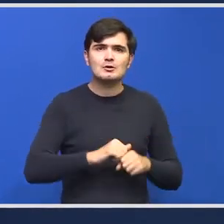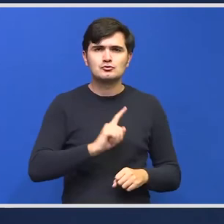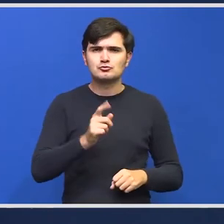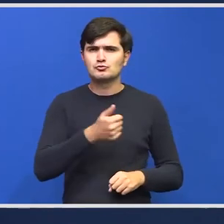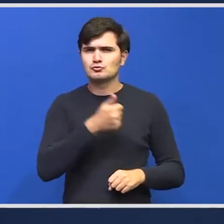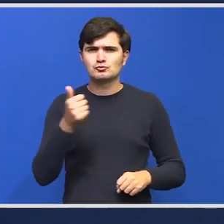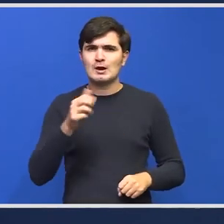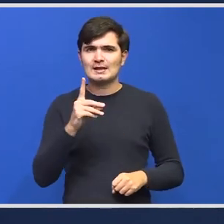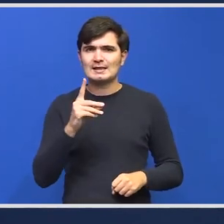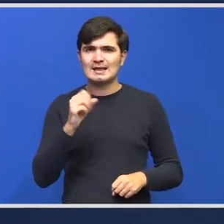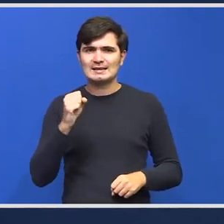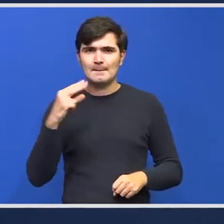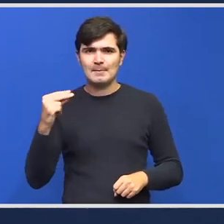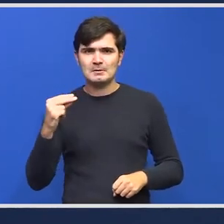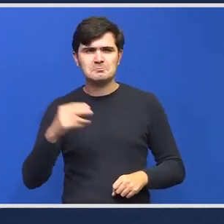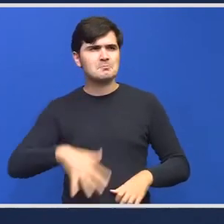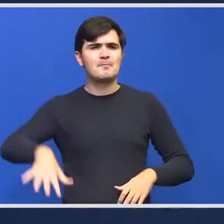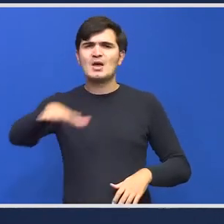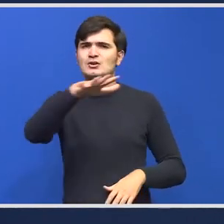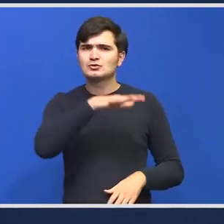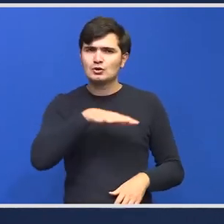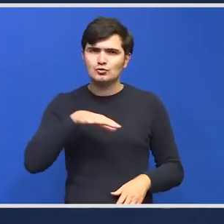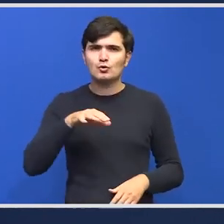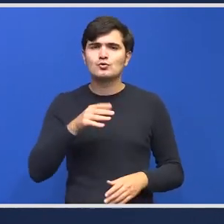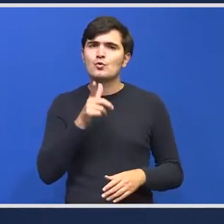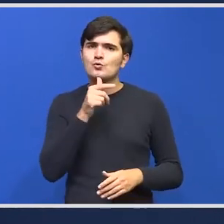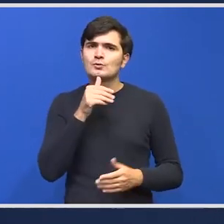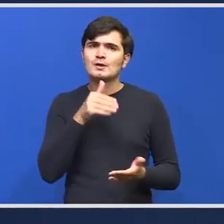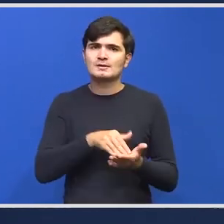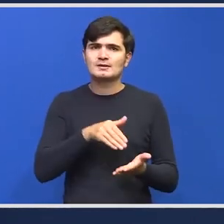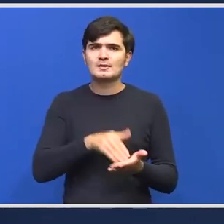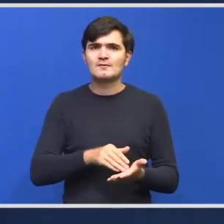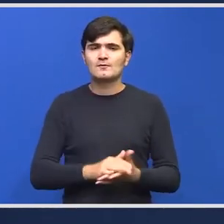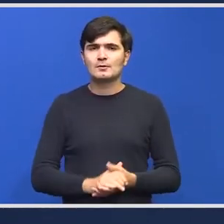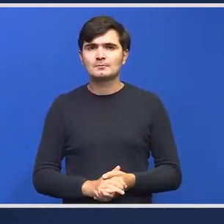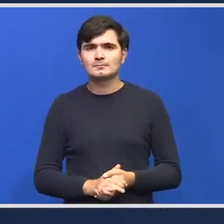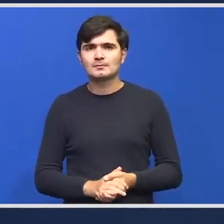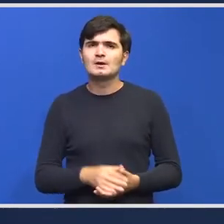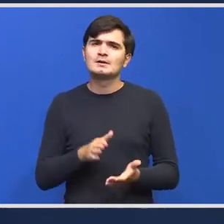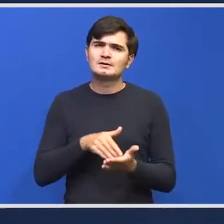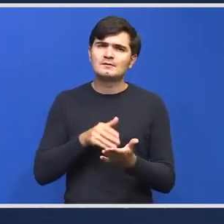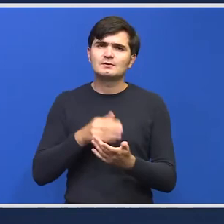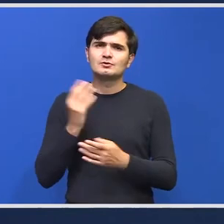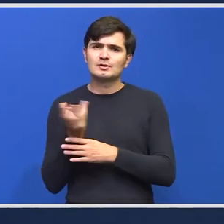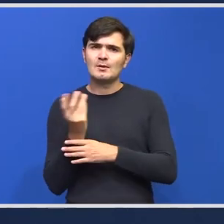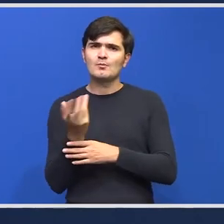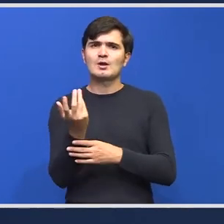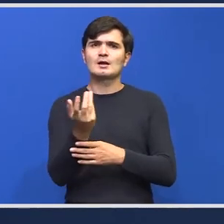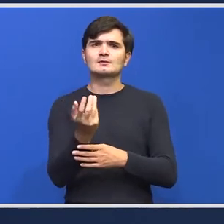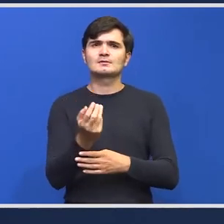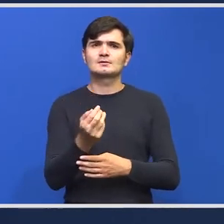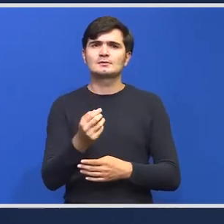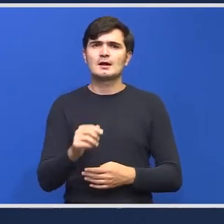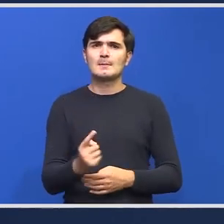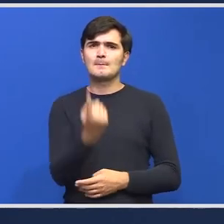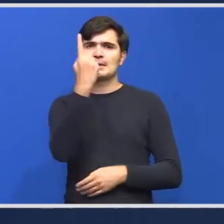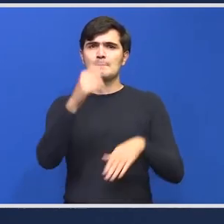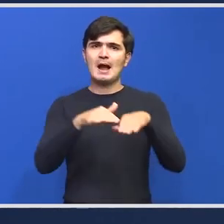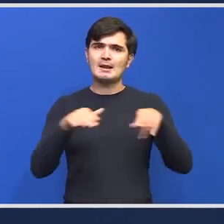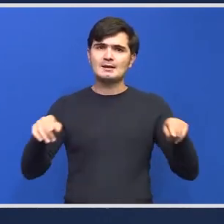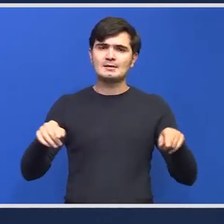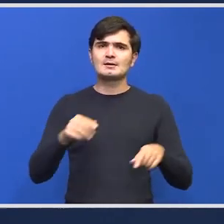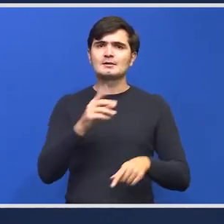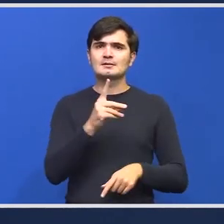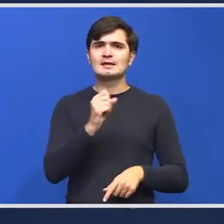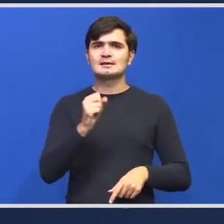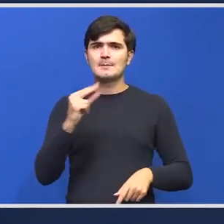DSP-uri ci peste tot unde va fi nevoie de la servicii de ambulanță care sunt linia întâi DSP